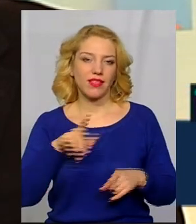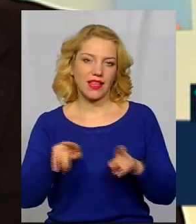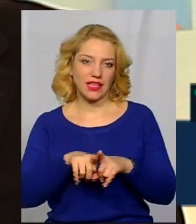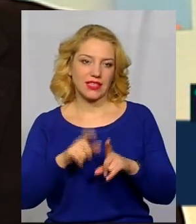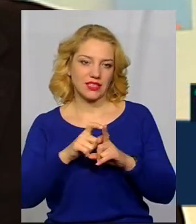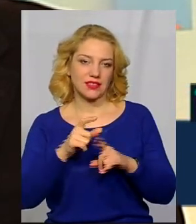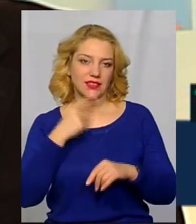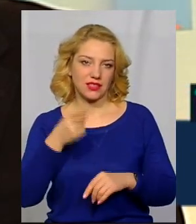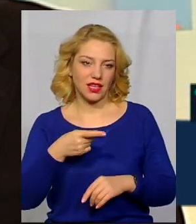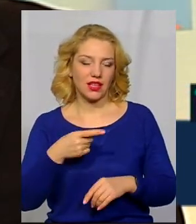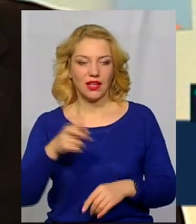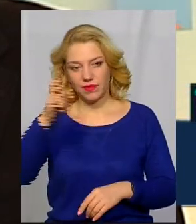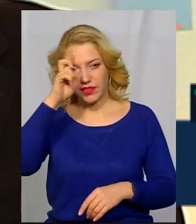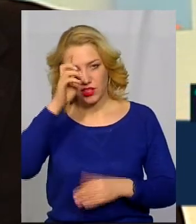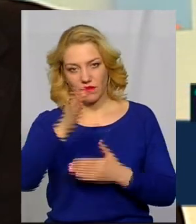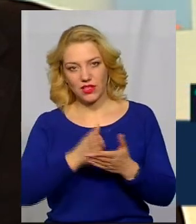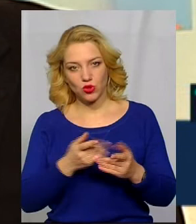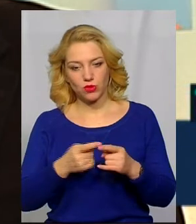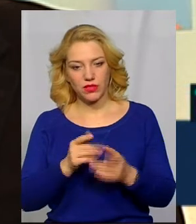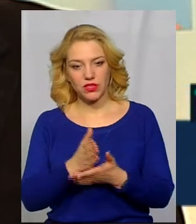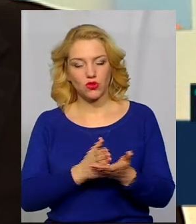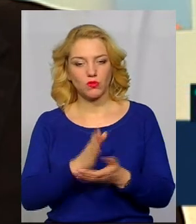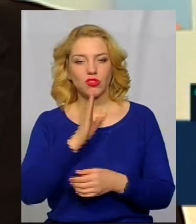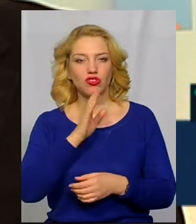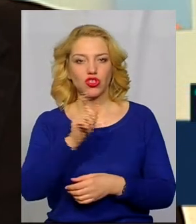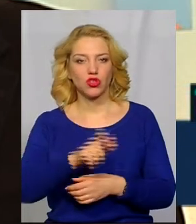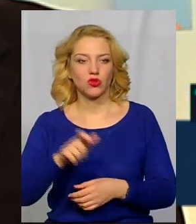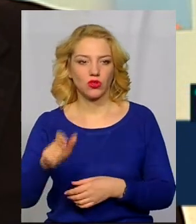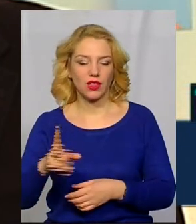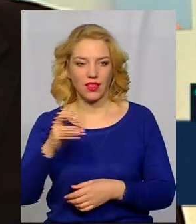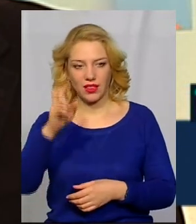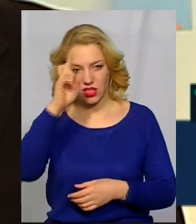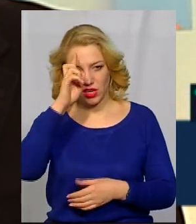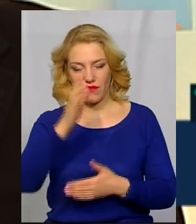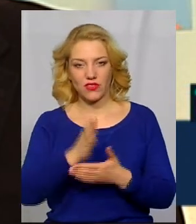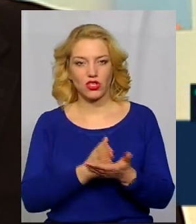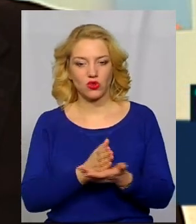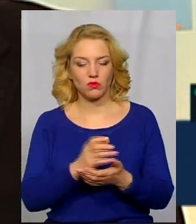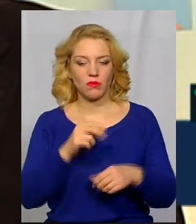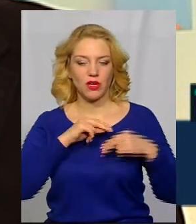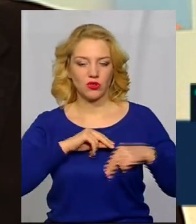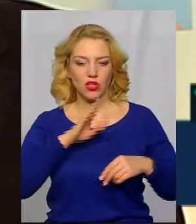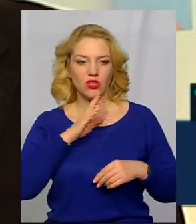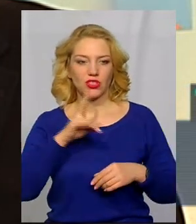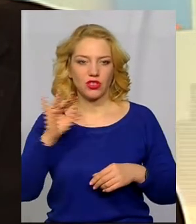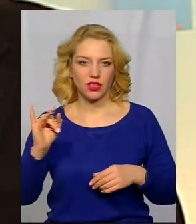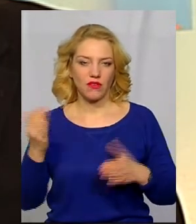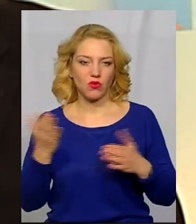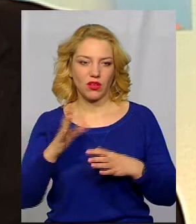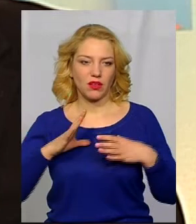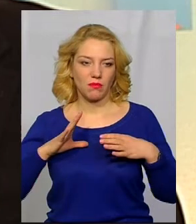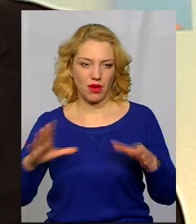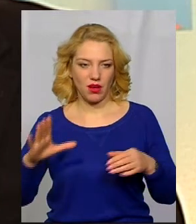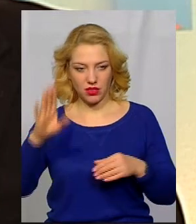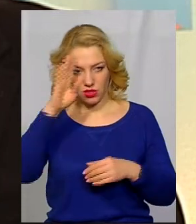таку фразу. Державна служба – це служба жінок. На державній службі працюють жінки, в яких багаті чоловіки.